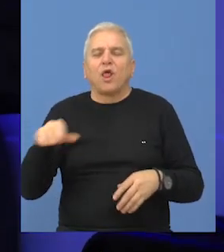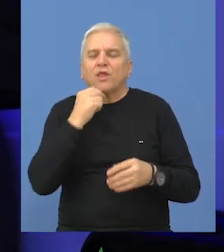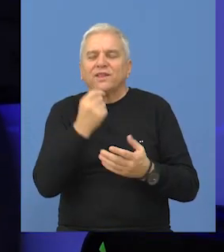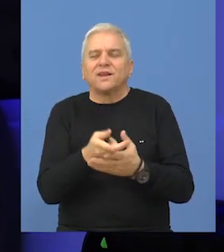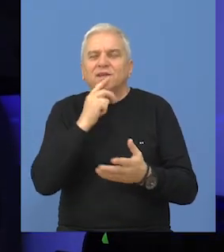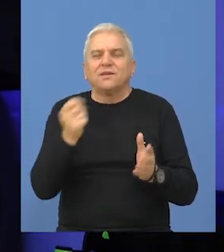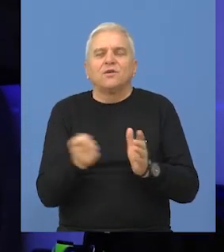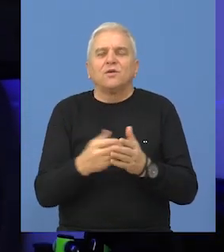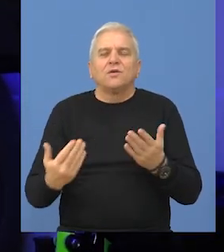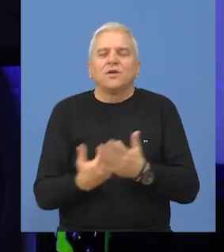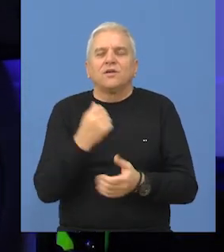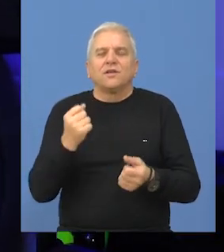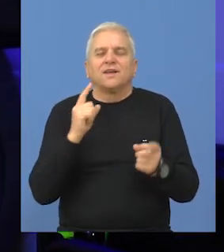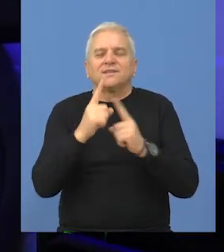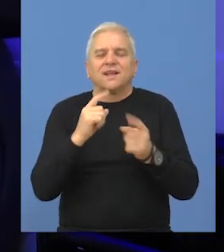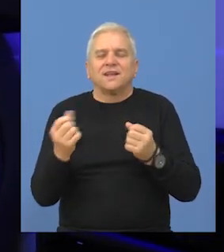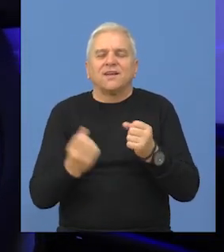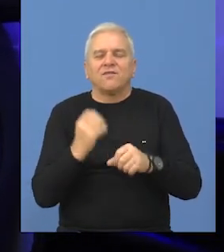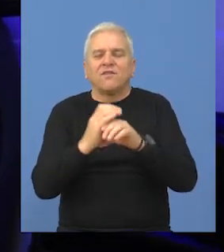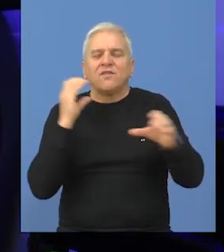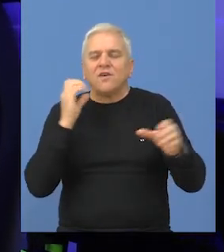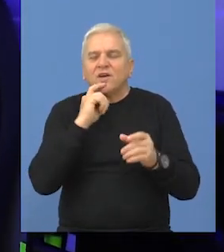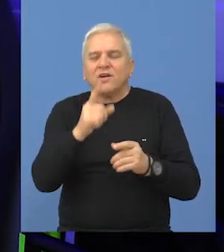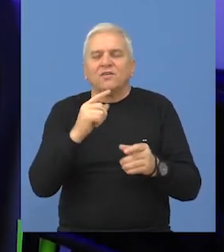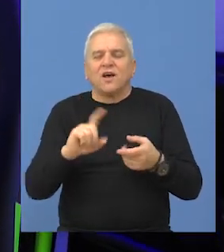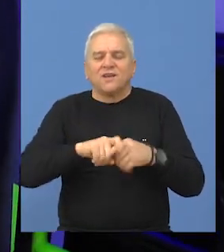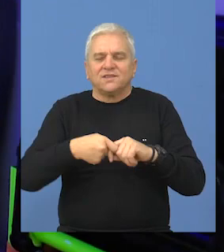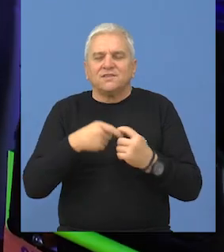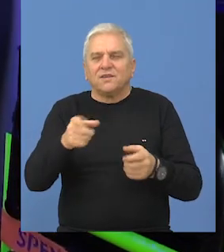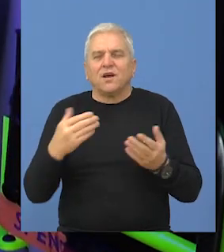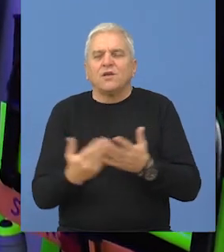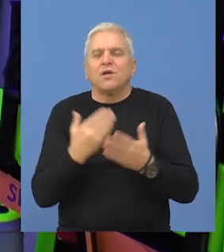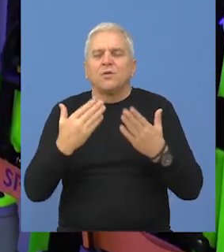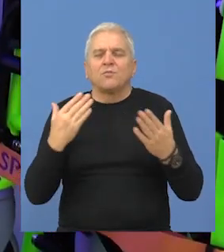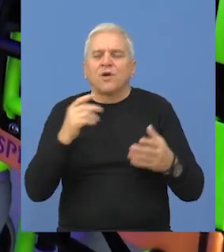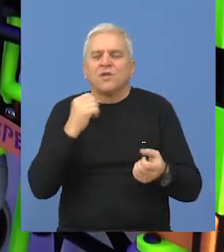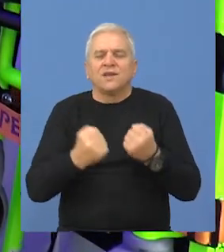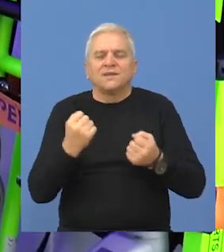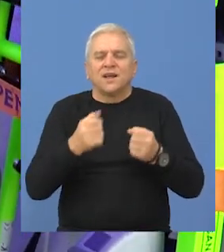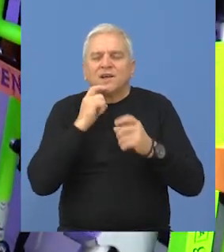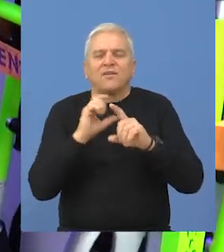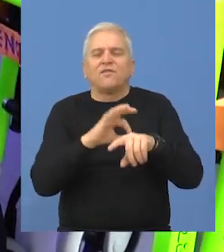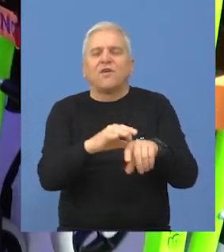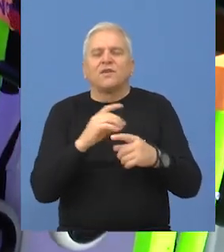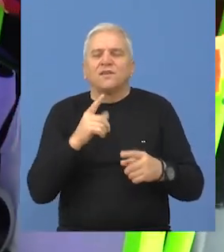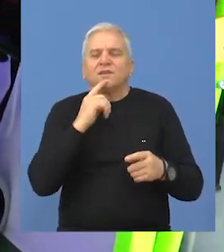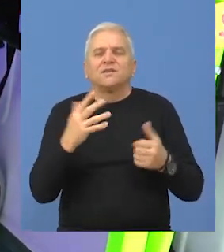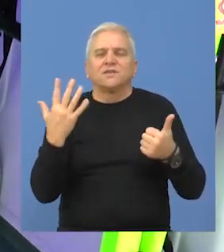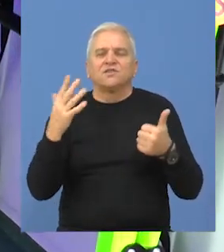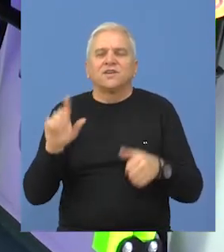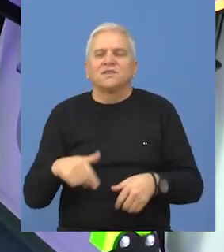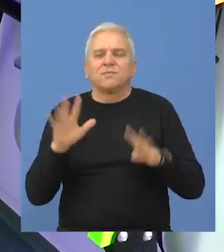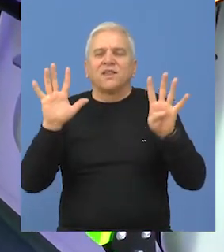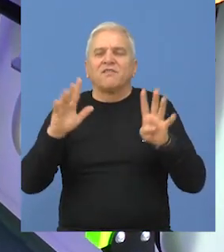miliona dinara za nabavku novog sanitetskog vozila i opreme. Savremeno opremljeni sanitet koštao je oko